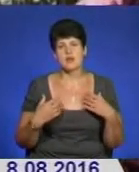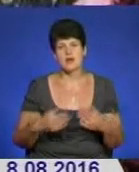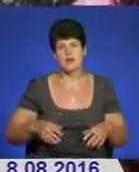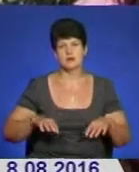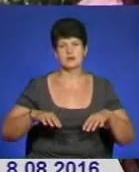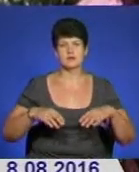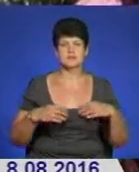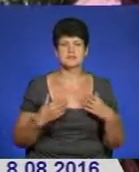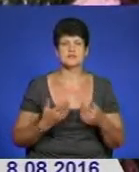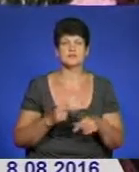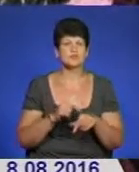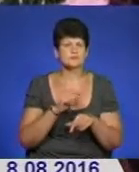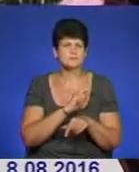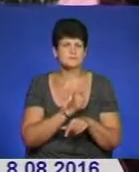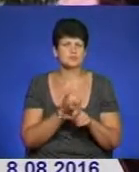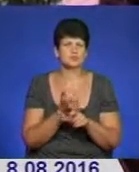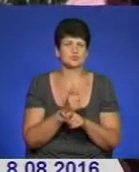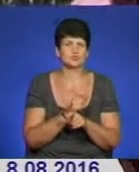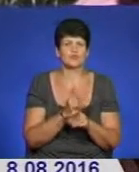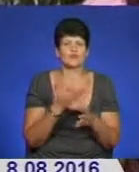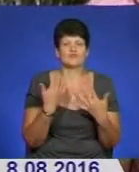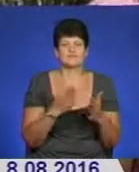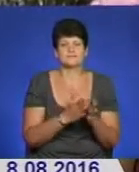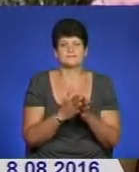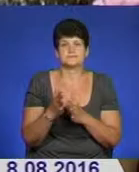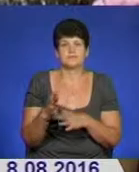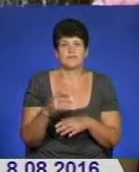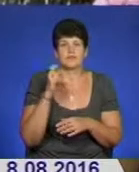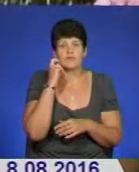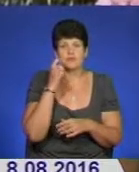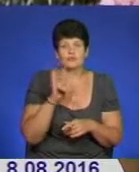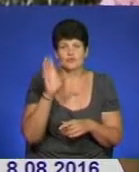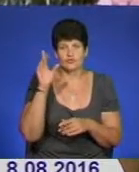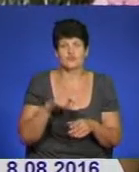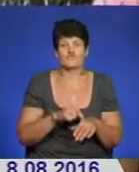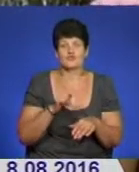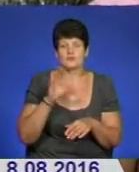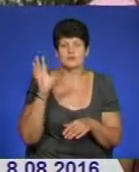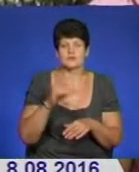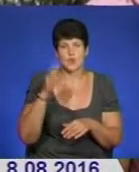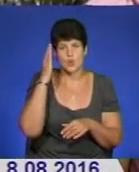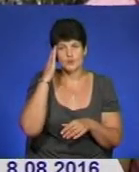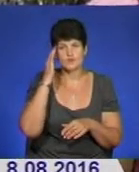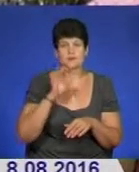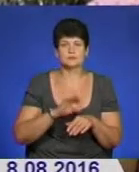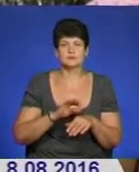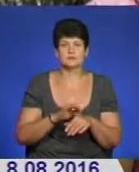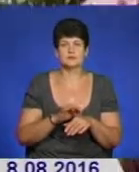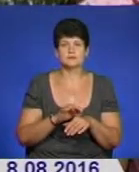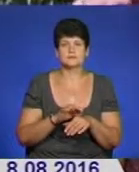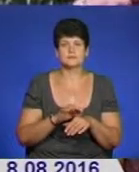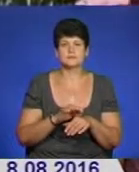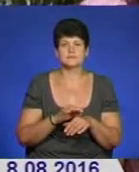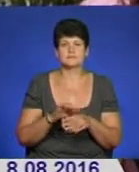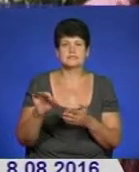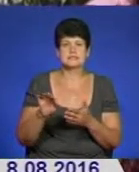відчуваєшся дуже. Дуже, напевно, вже такий перехідний вік, що вже відчуваєш все. Головна біль, так, вона відчуваєшся.